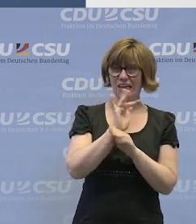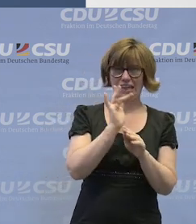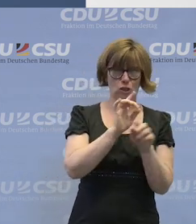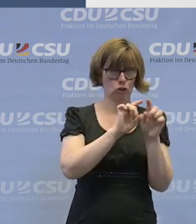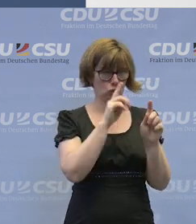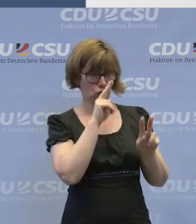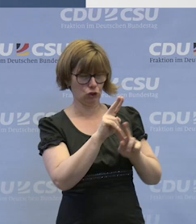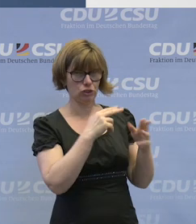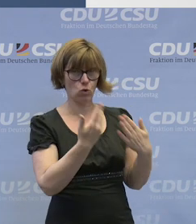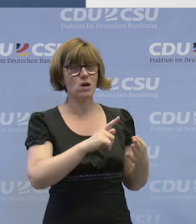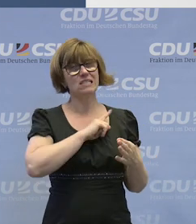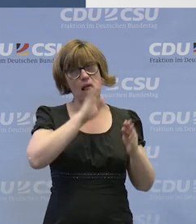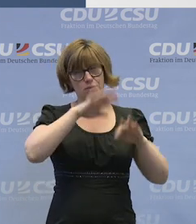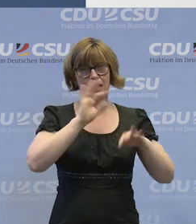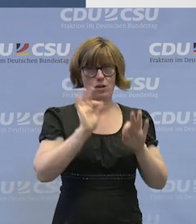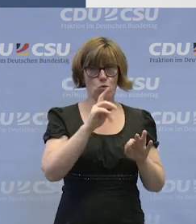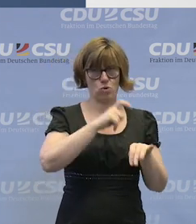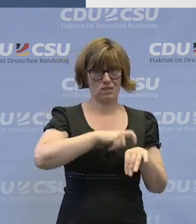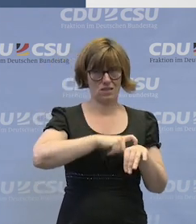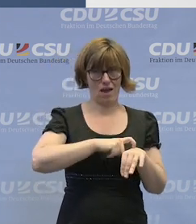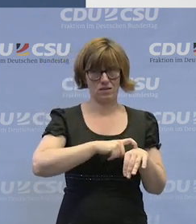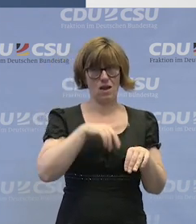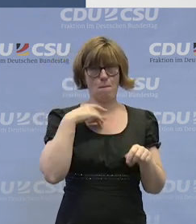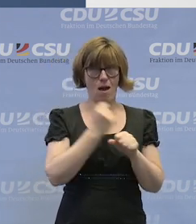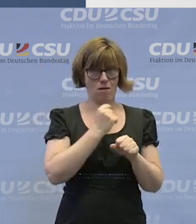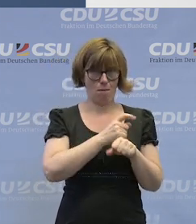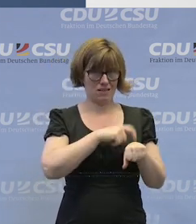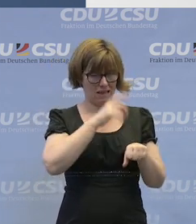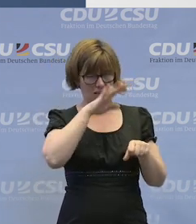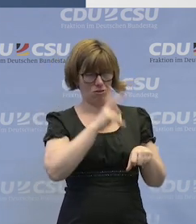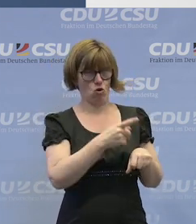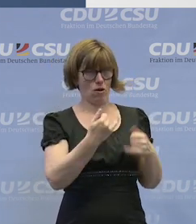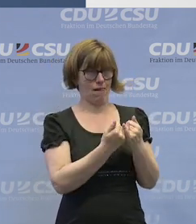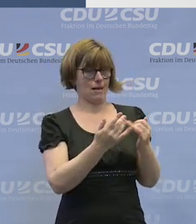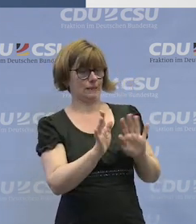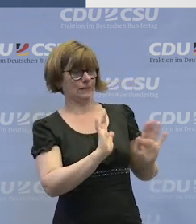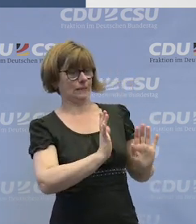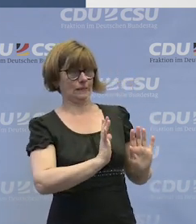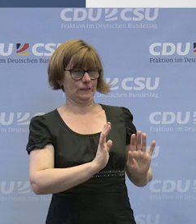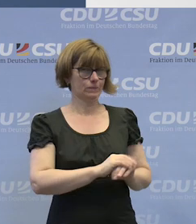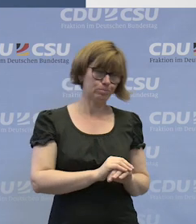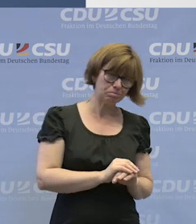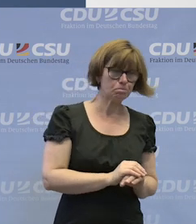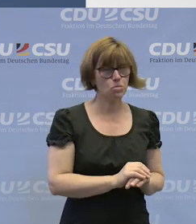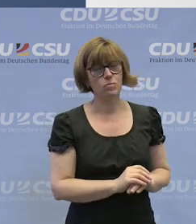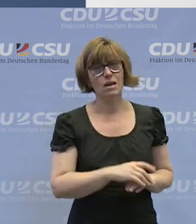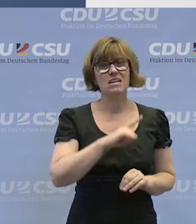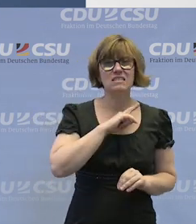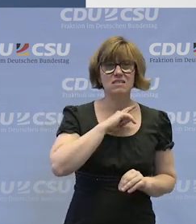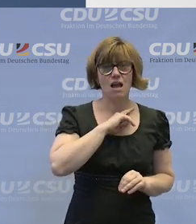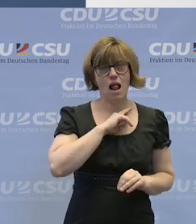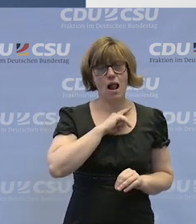haben, kenne ich sehr gut noch aus dieser Zeit heraus. Also ich habe sehr,